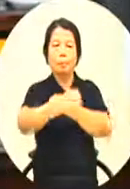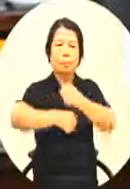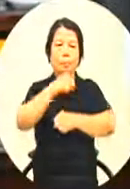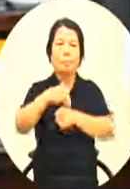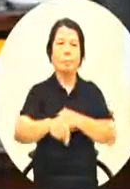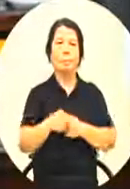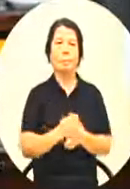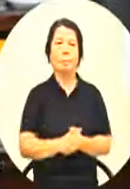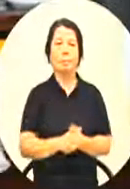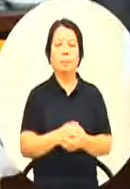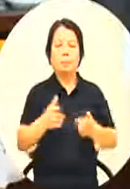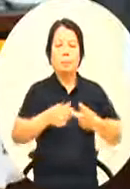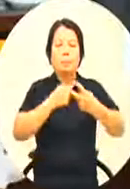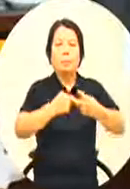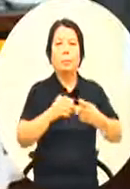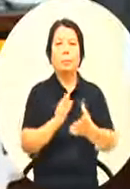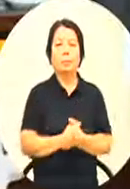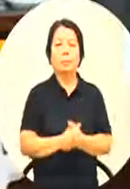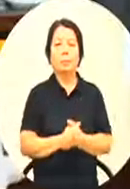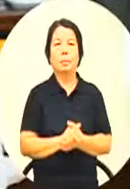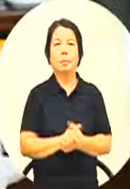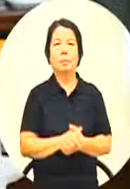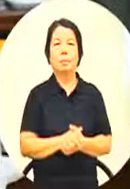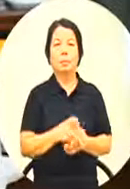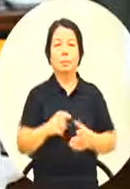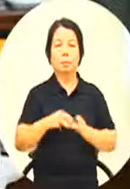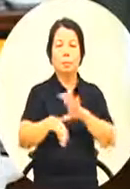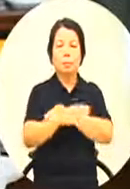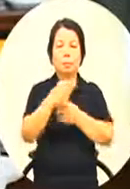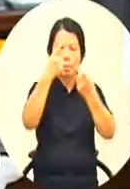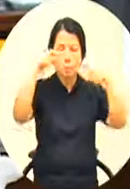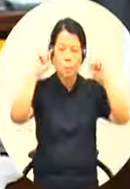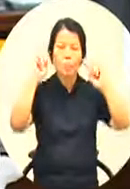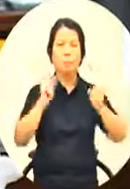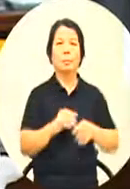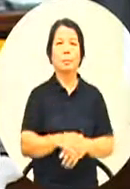那第二个也是我回到就是空大本来就是